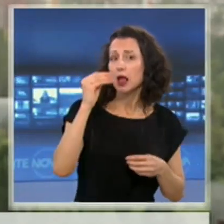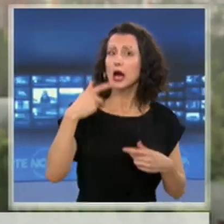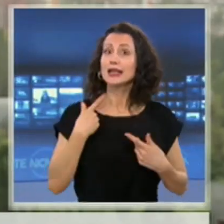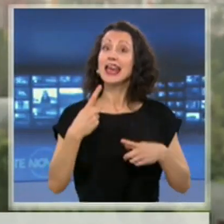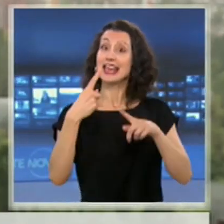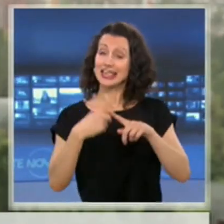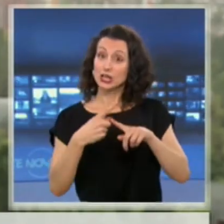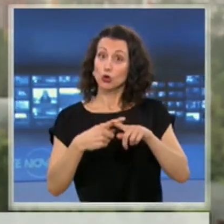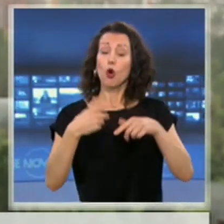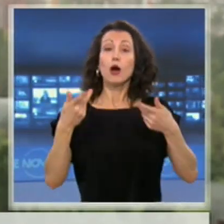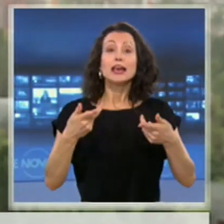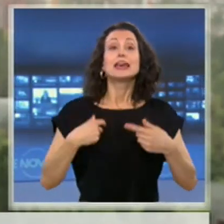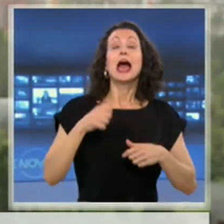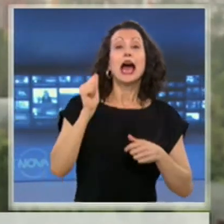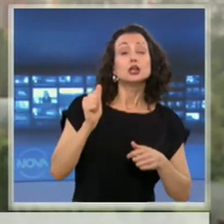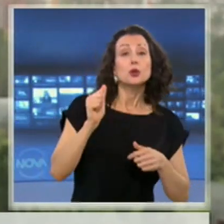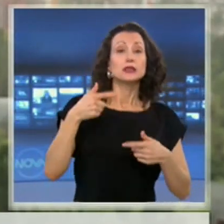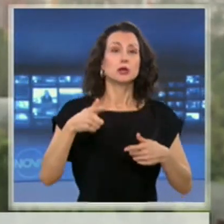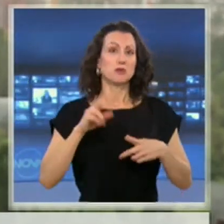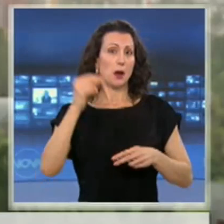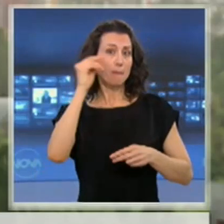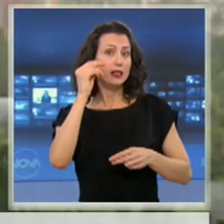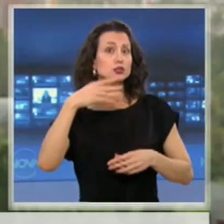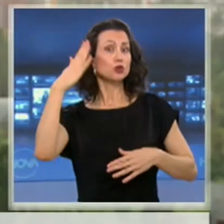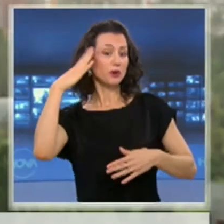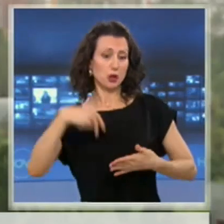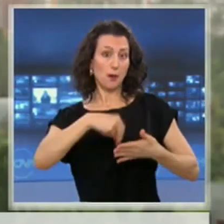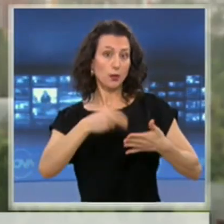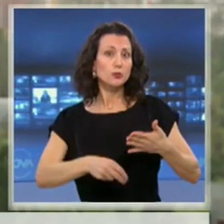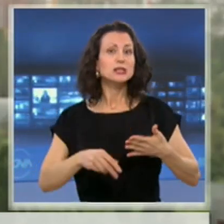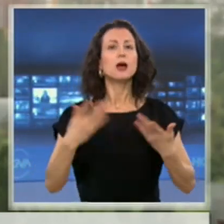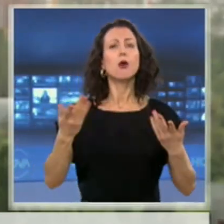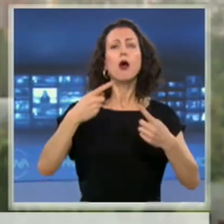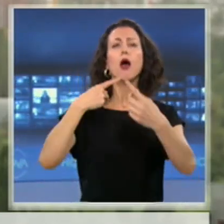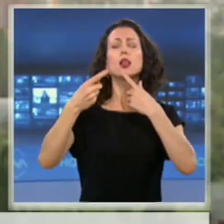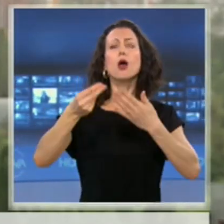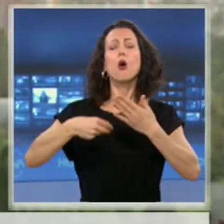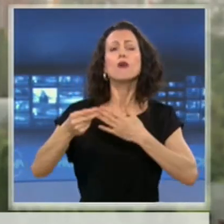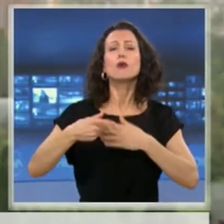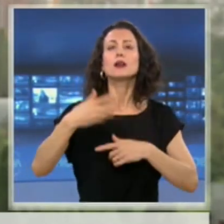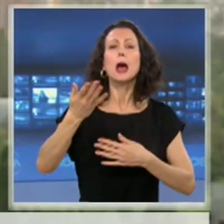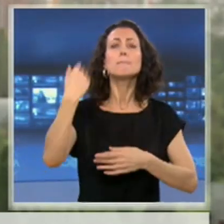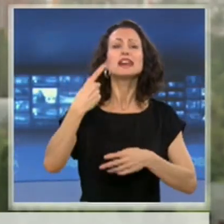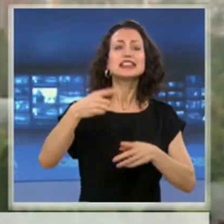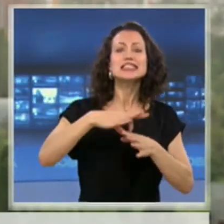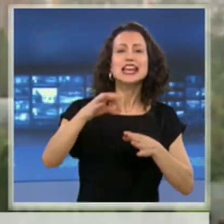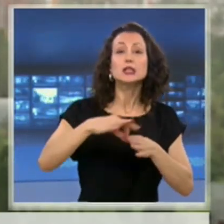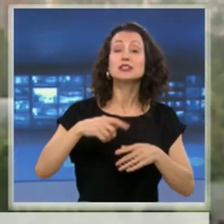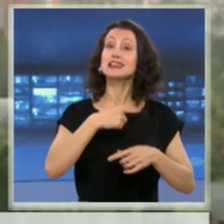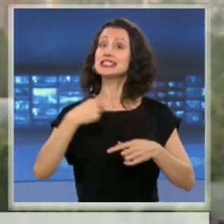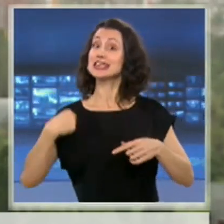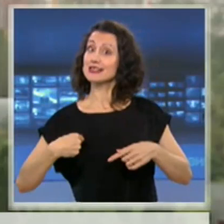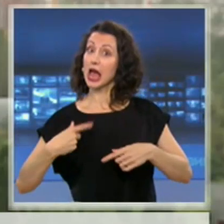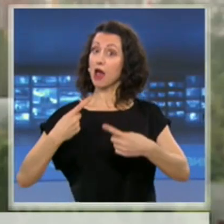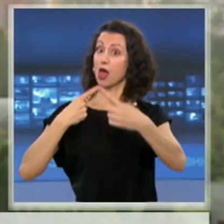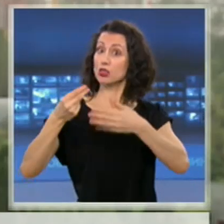хидроксилокороквин и азитромицин. Българското правителство подписа договор с Китай още преди седмици и лекарството вече се използва успешно възстрани като